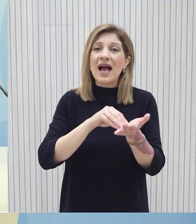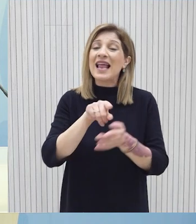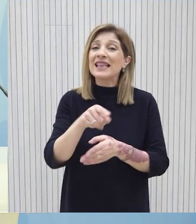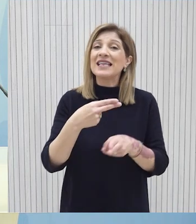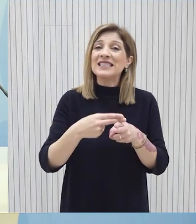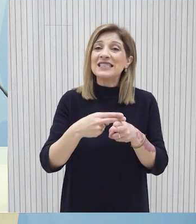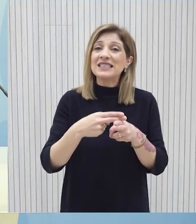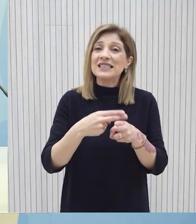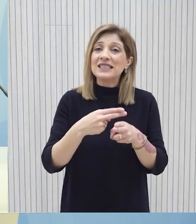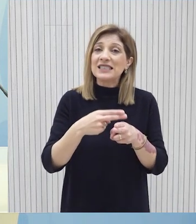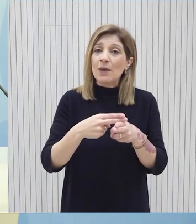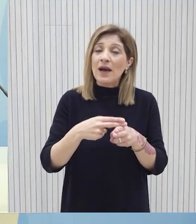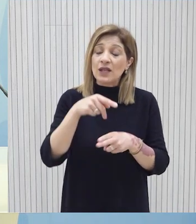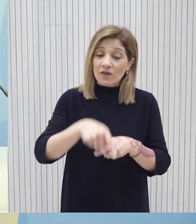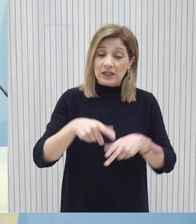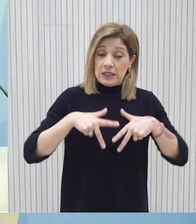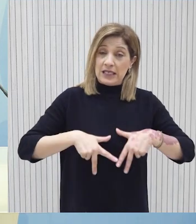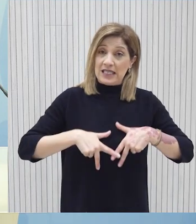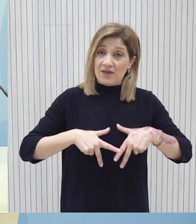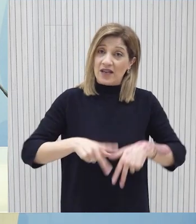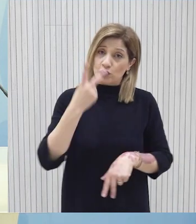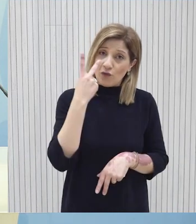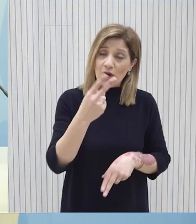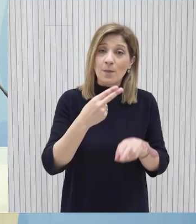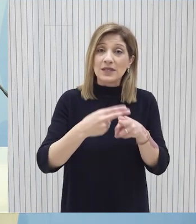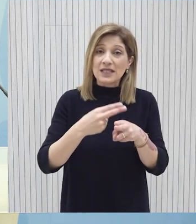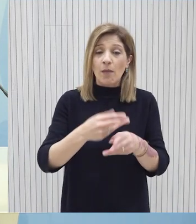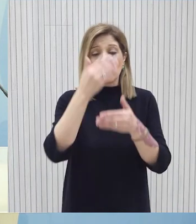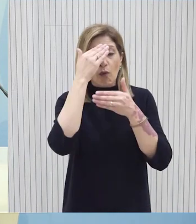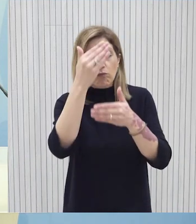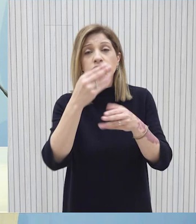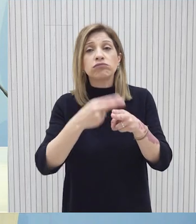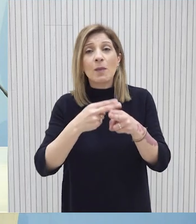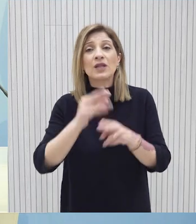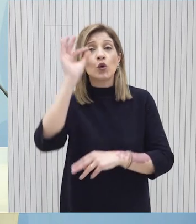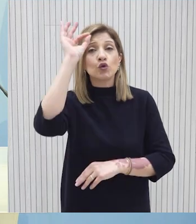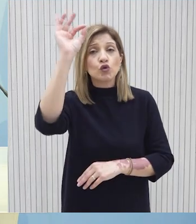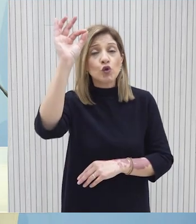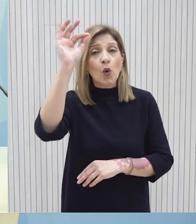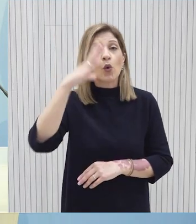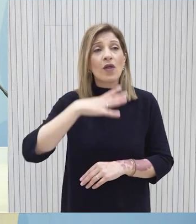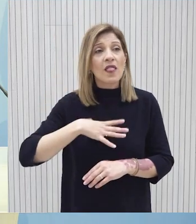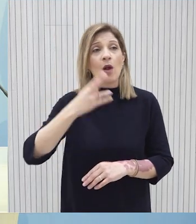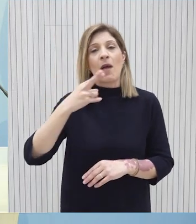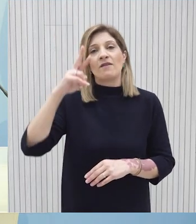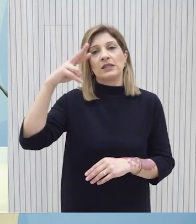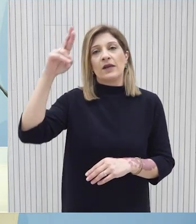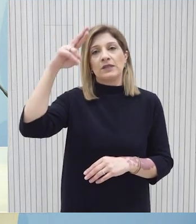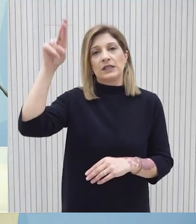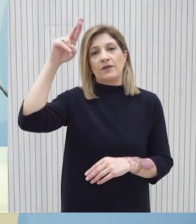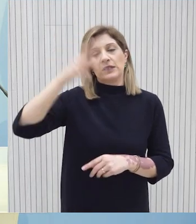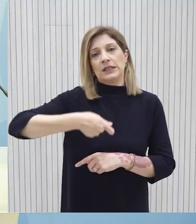σημασία εκείνο το οποίο υπαρούσε διακυβέρνηση θέτει ως πολύ υψηλό και πρότιστο στόχο είναι η σταριακή αύξηση των